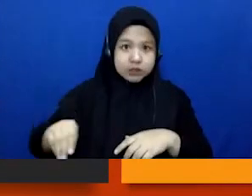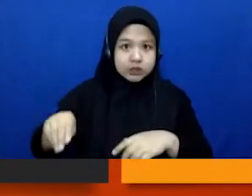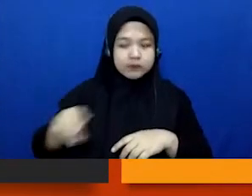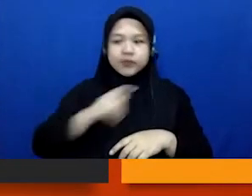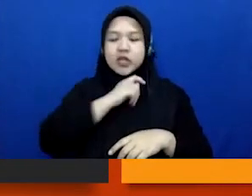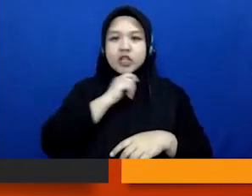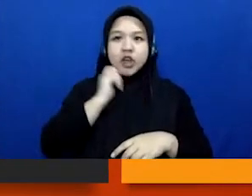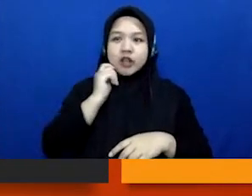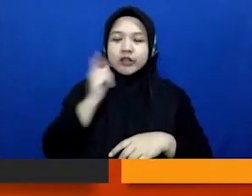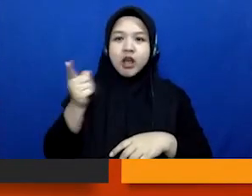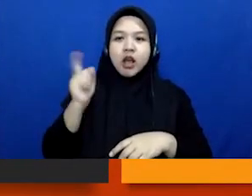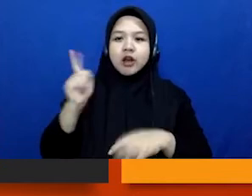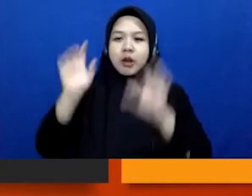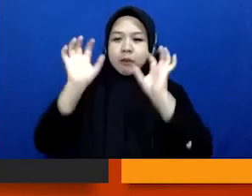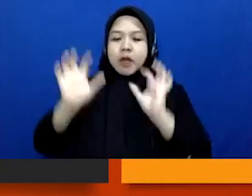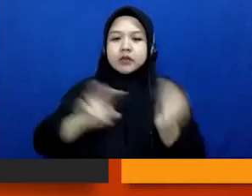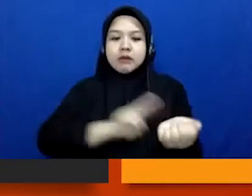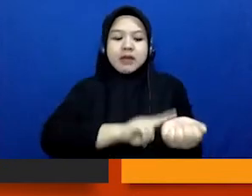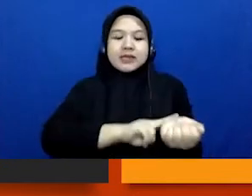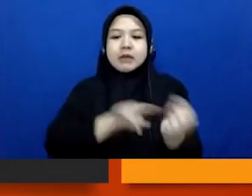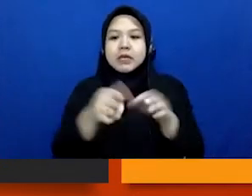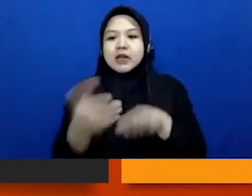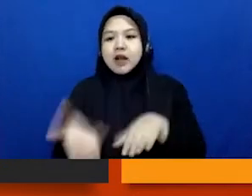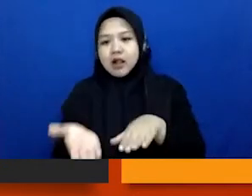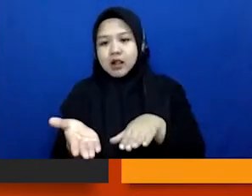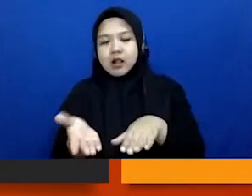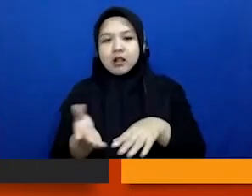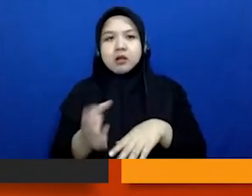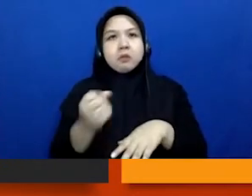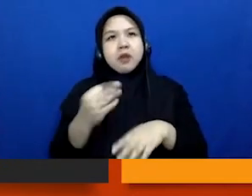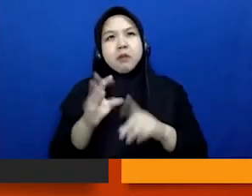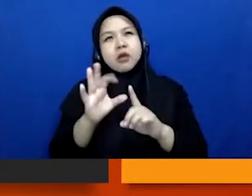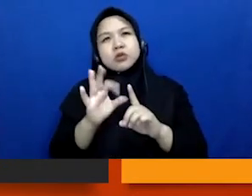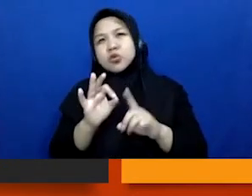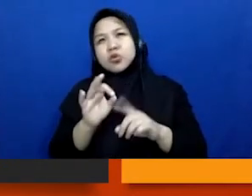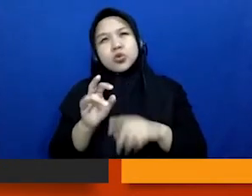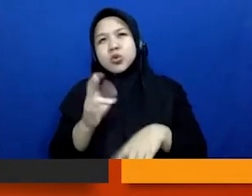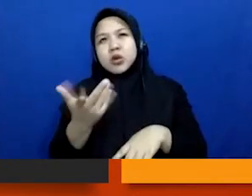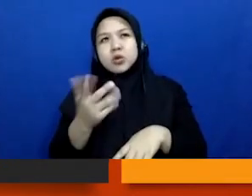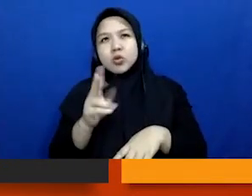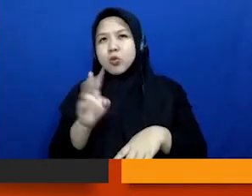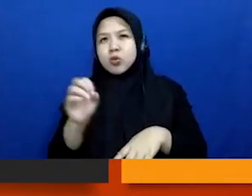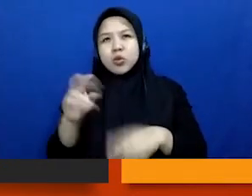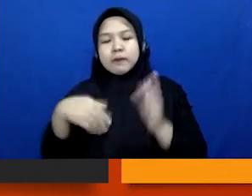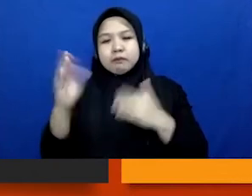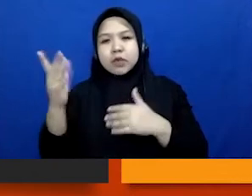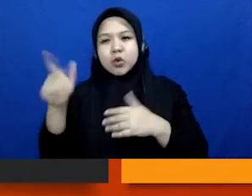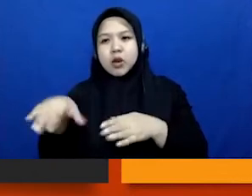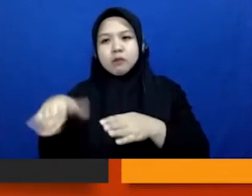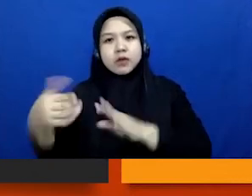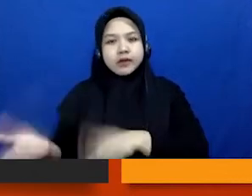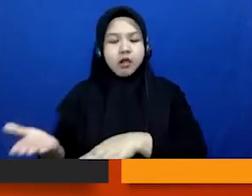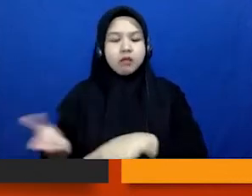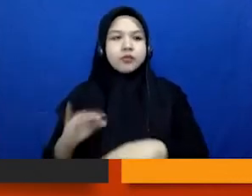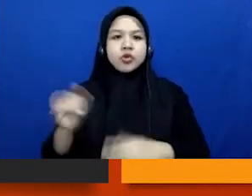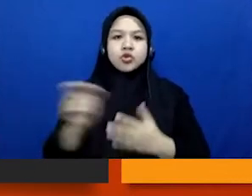habis itu banyak sekali pasien yang meninggal, puluhan jumlahnya. Nah ini seorang jurnalis dia kan pasti pengen